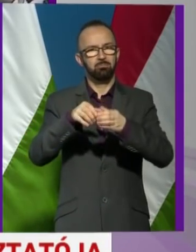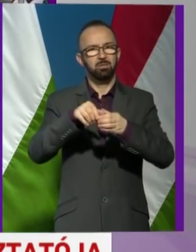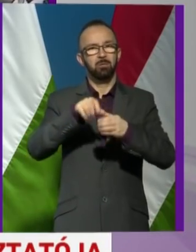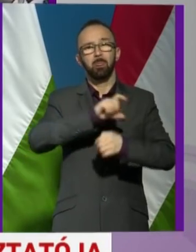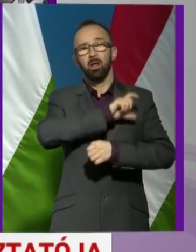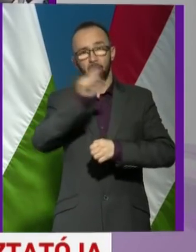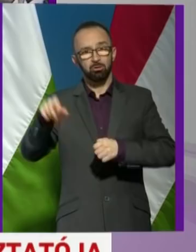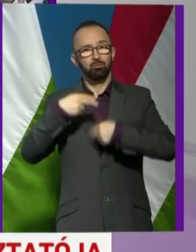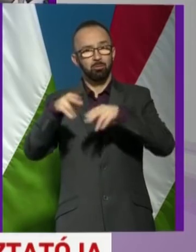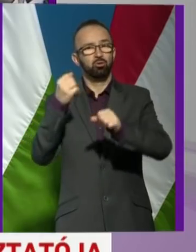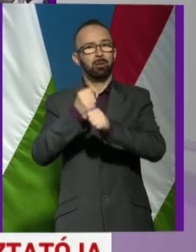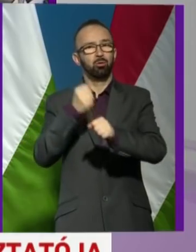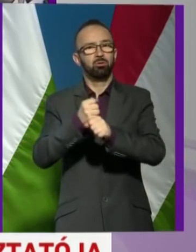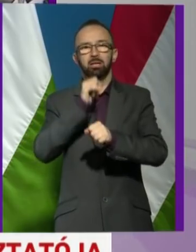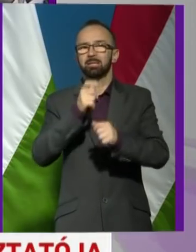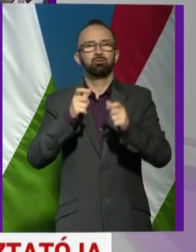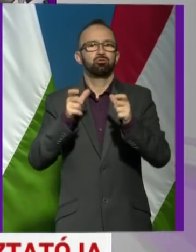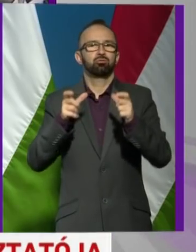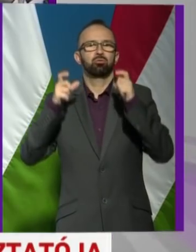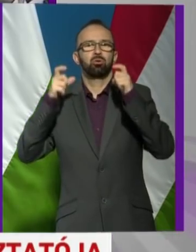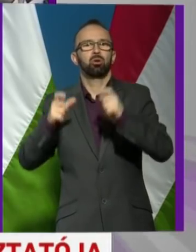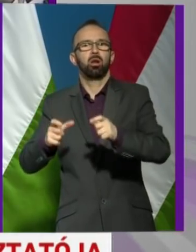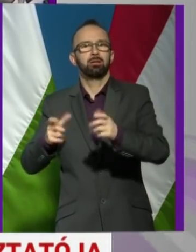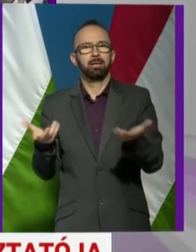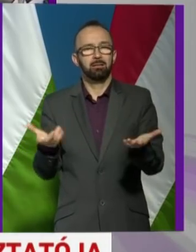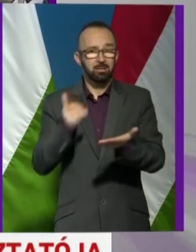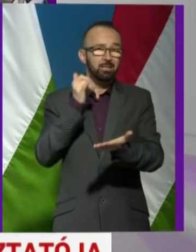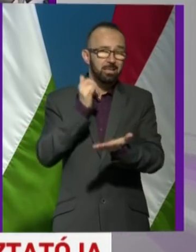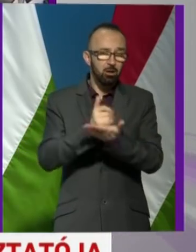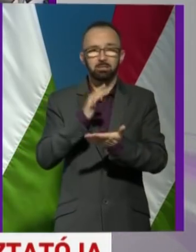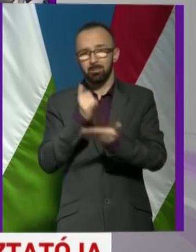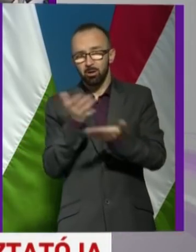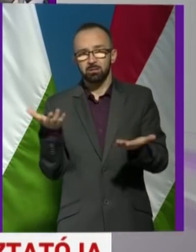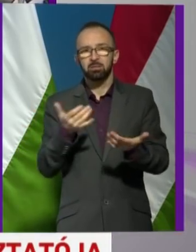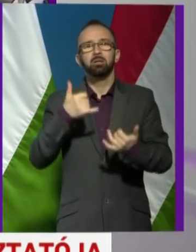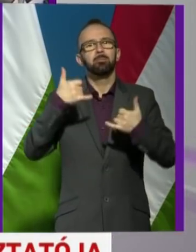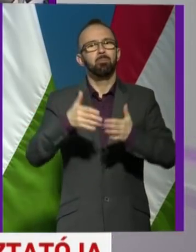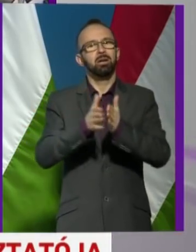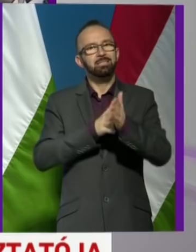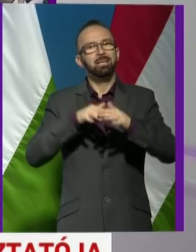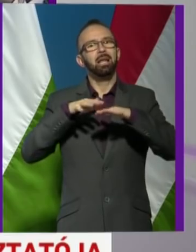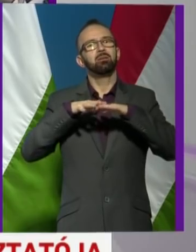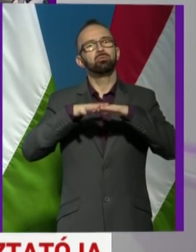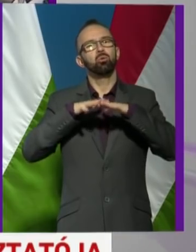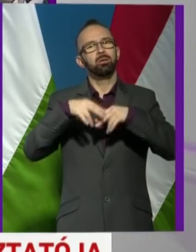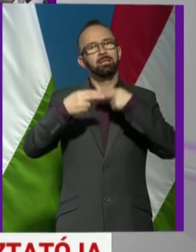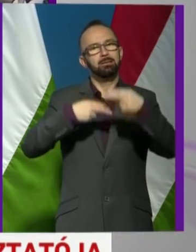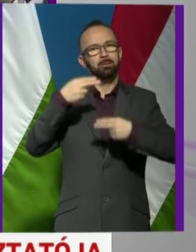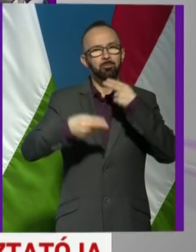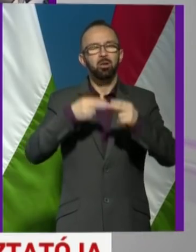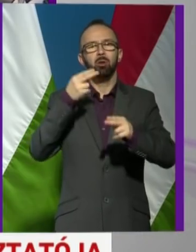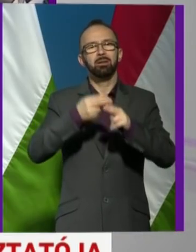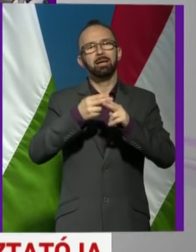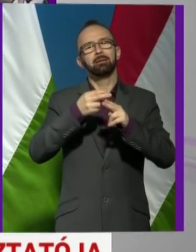dolgoznak a kórházban, nincsenek karanténban. Igaz ez? És hogy csak ma kezdték el szűrni a beteggel érintkező